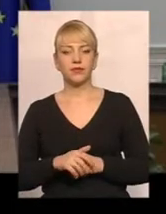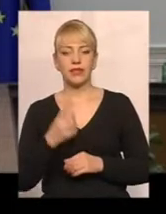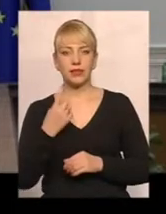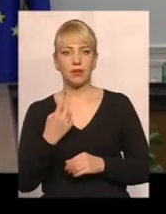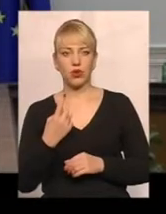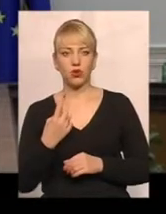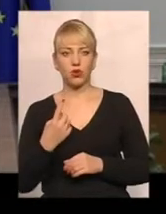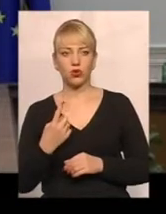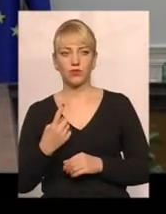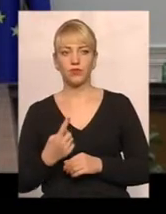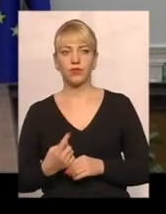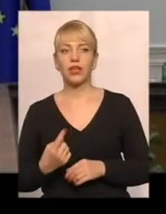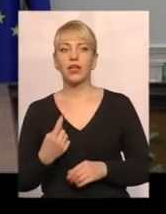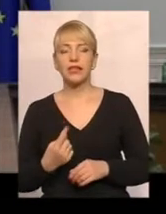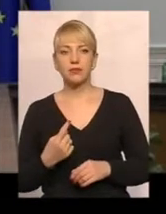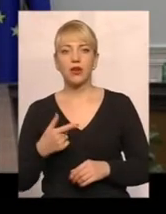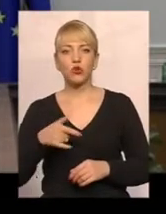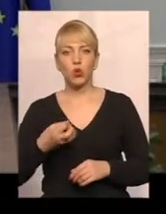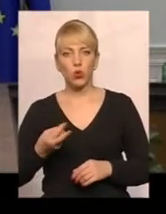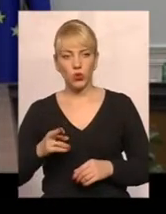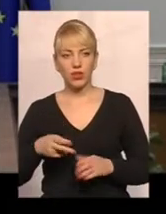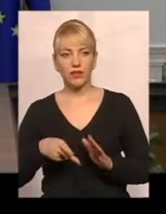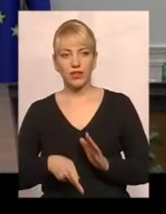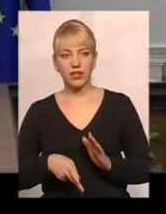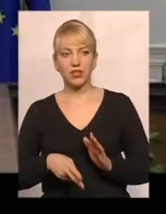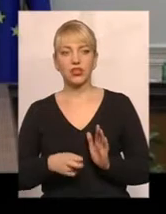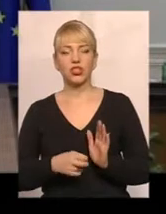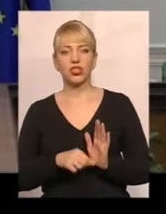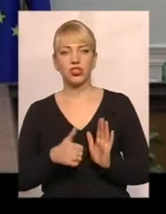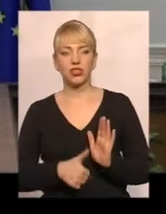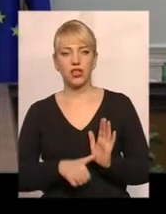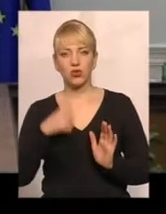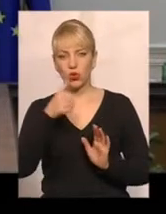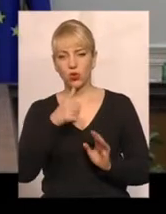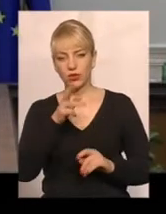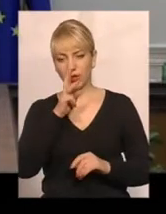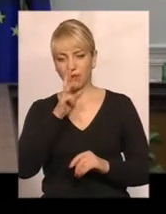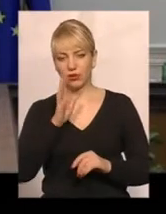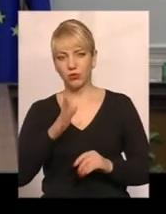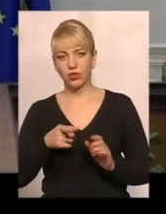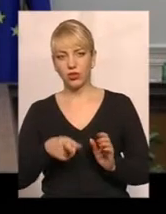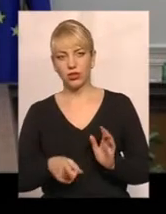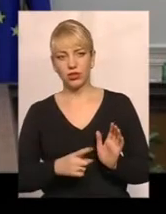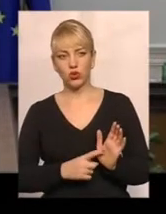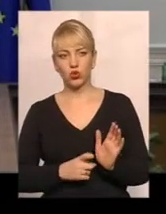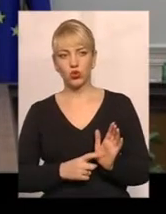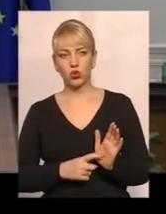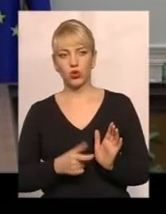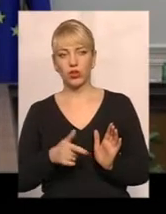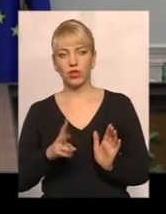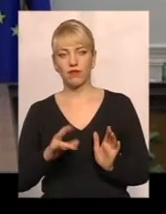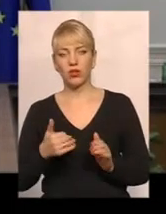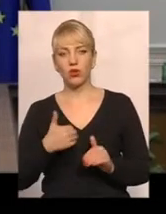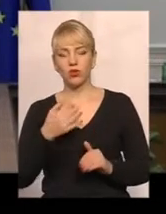грудня 2016 року заробітна плата вже буде дорівнювати 1600 гривень. Хочу